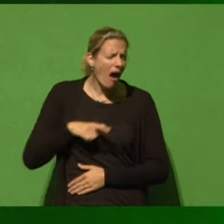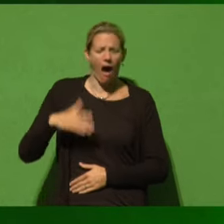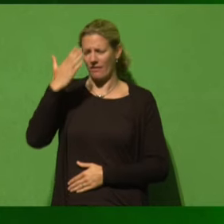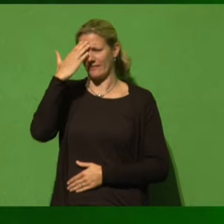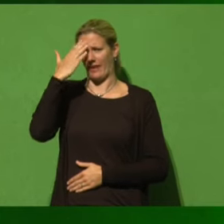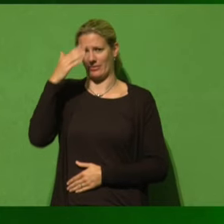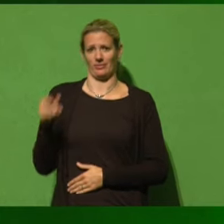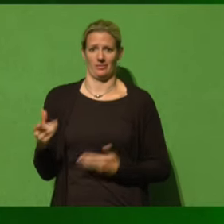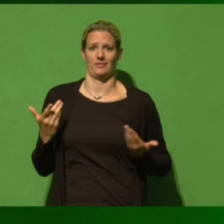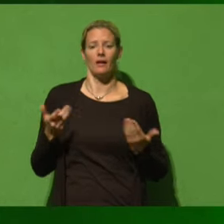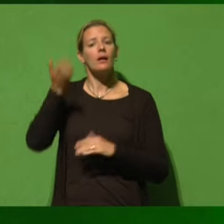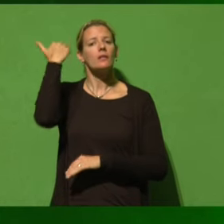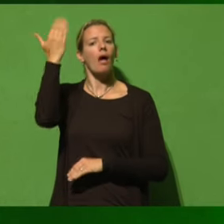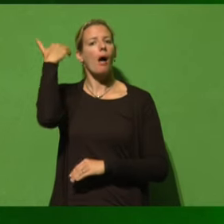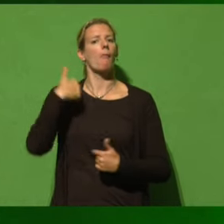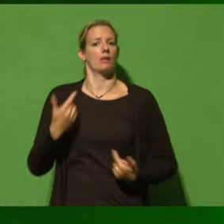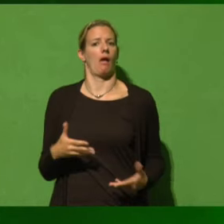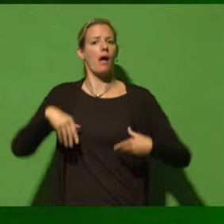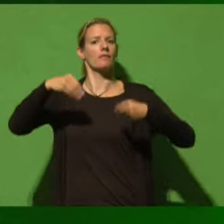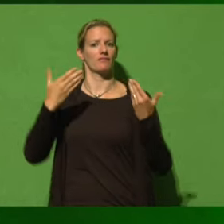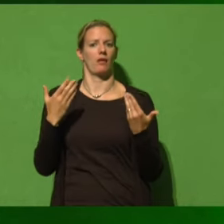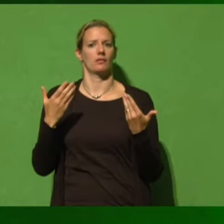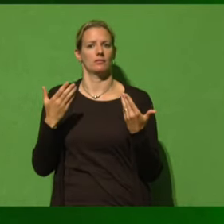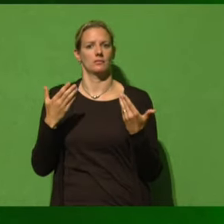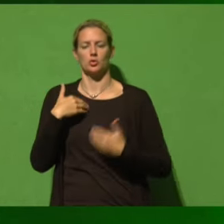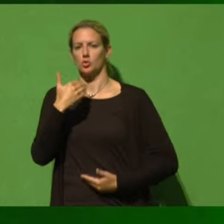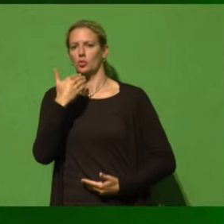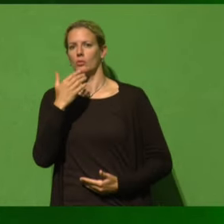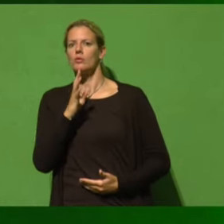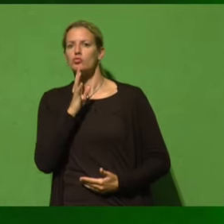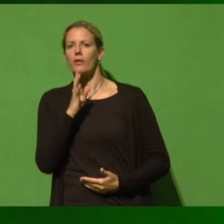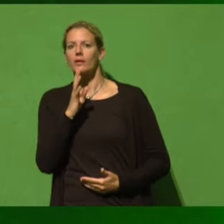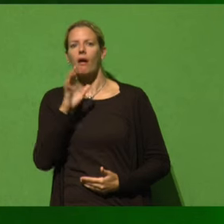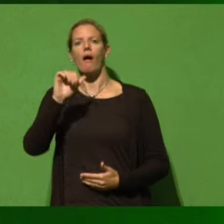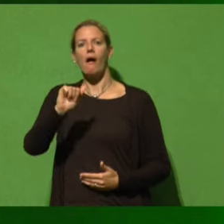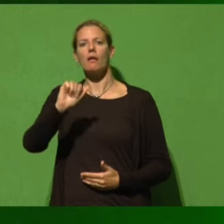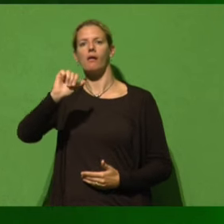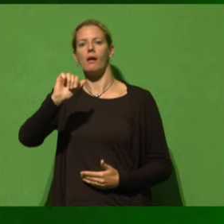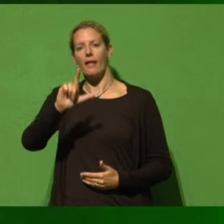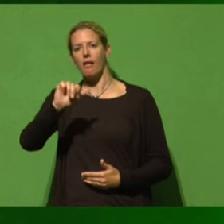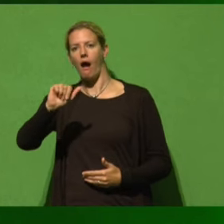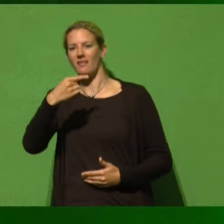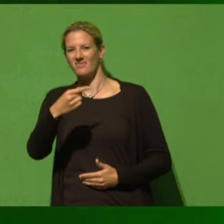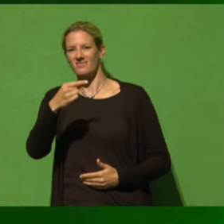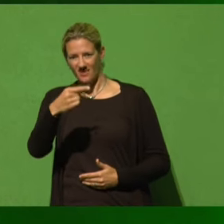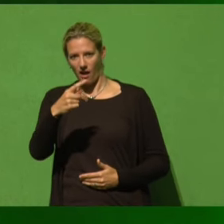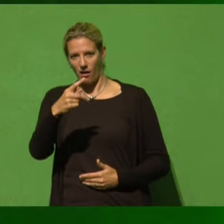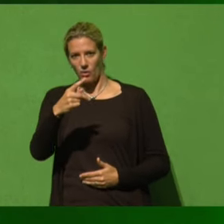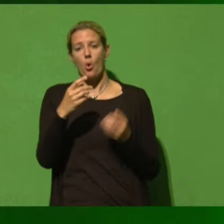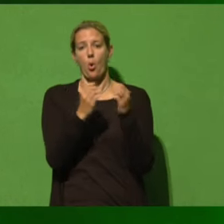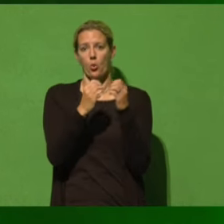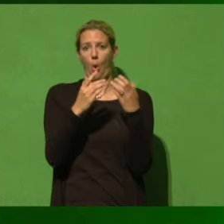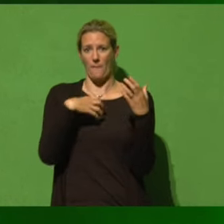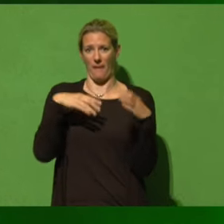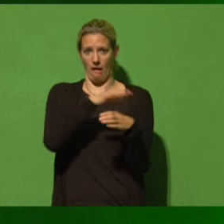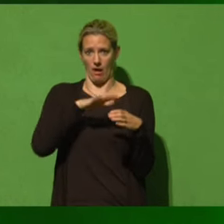Harald hat mir damals, als ich angefangen habe, als Sprecher vom LHK Öko in Bayern, den wieder aufzubauen, hat mir Harald als